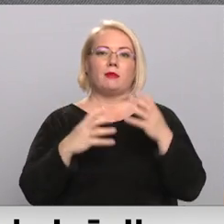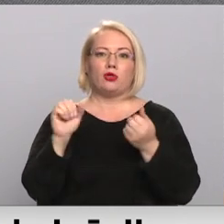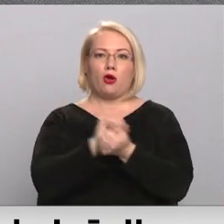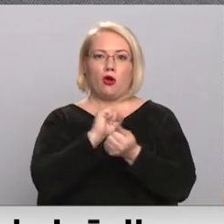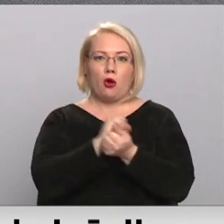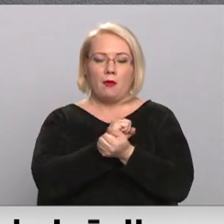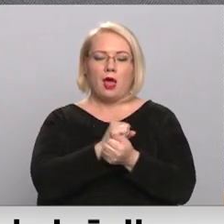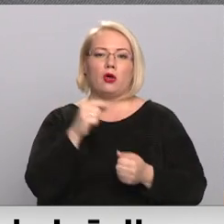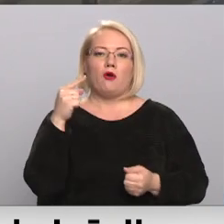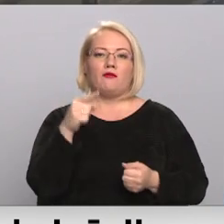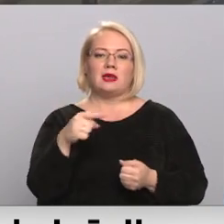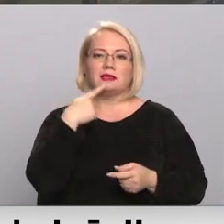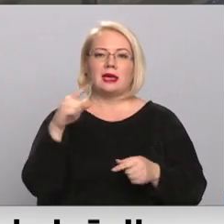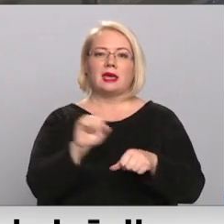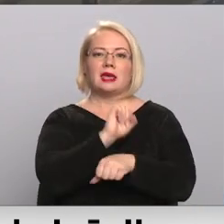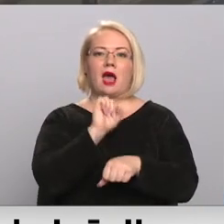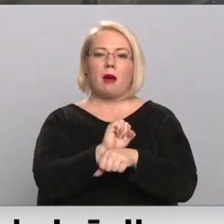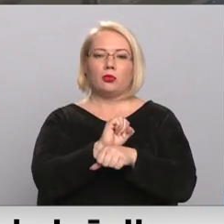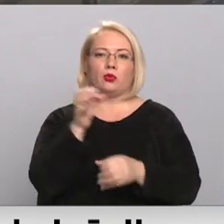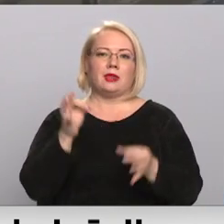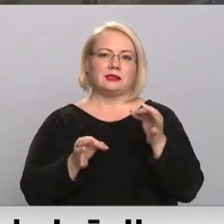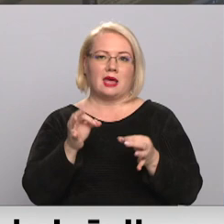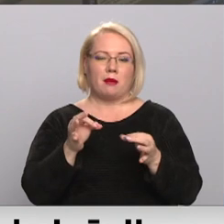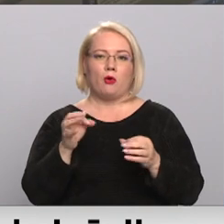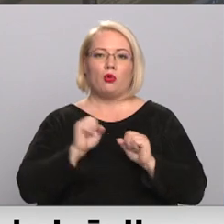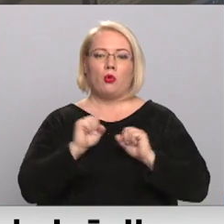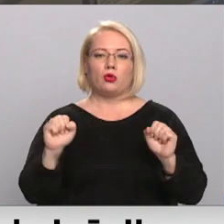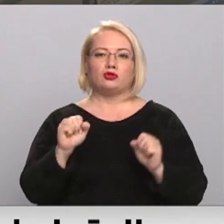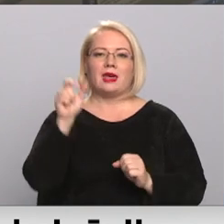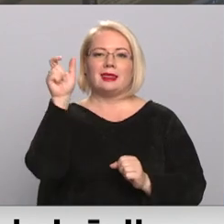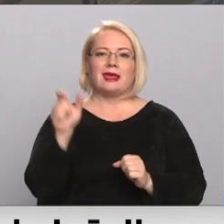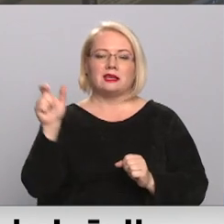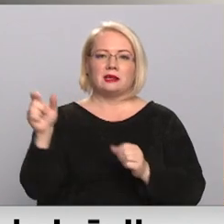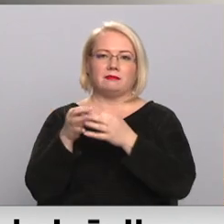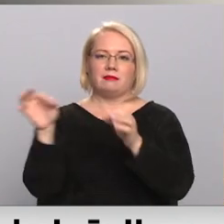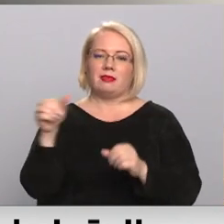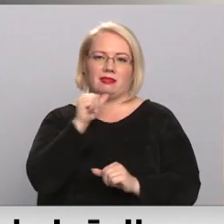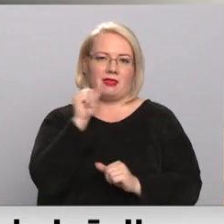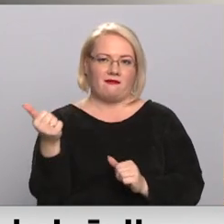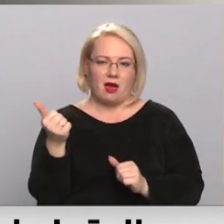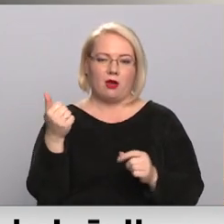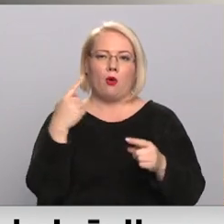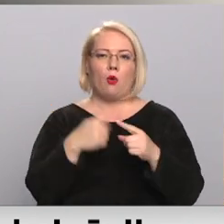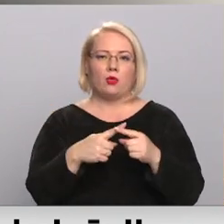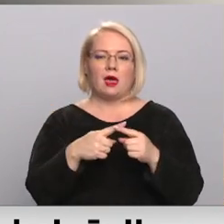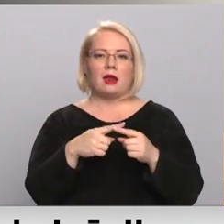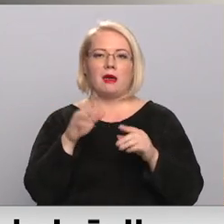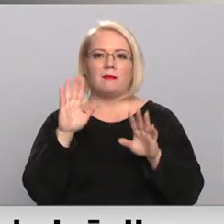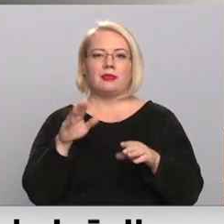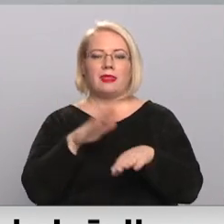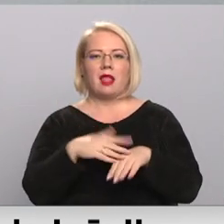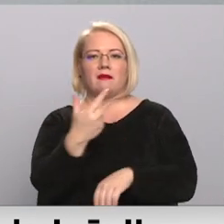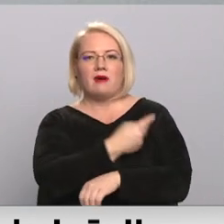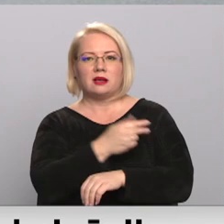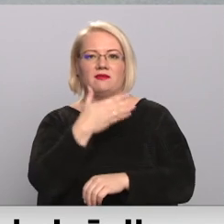kuri lietas izpildu varēja apturēt tiesu darbu un nodrošina tiesnešu neatceļamību neatkarīgi no vakcinēšanās vai nevakcinēšanās pret kādu slīmību.